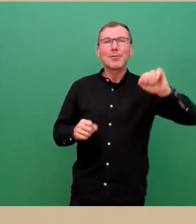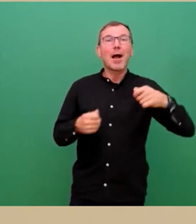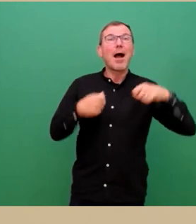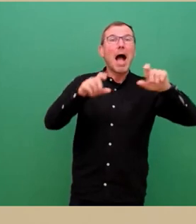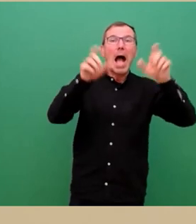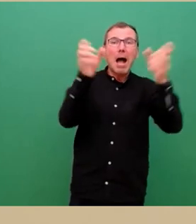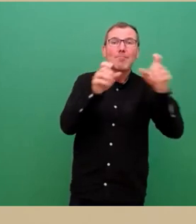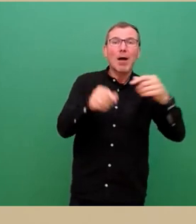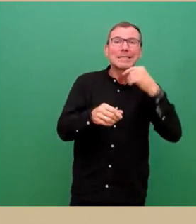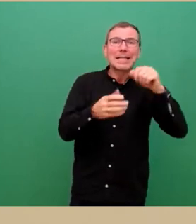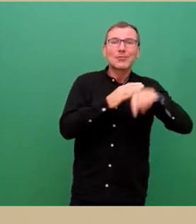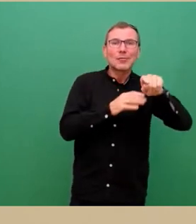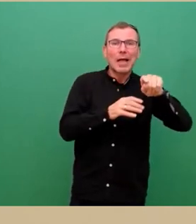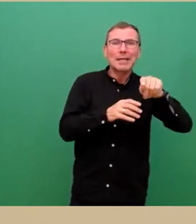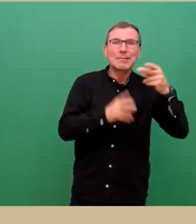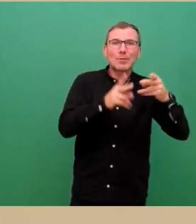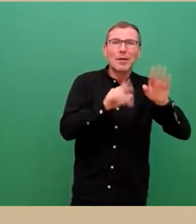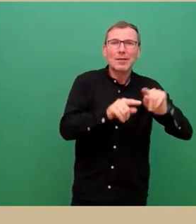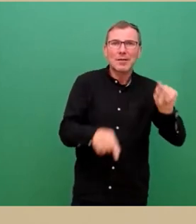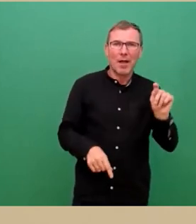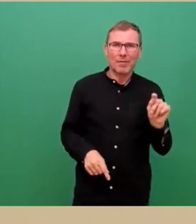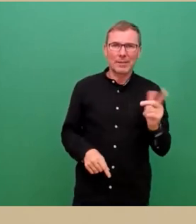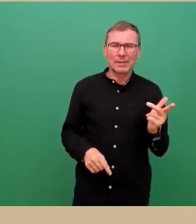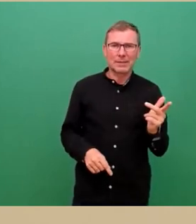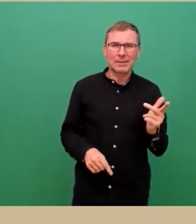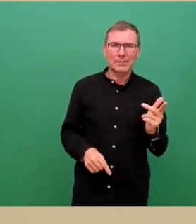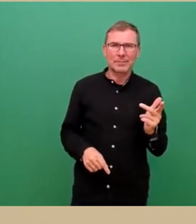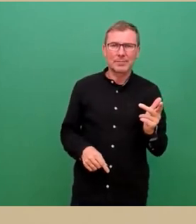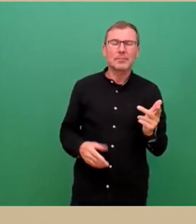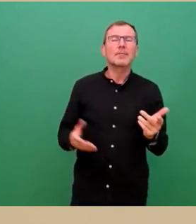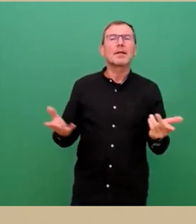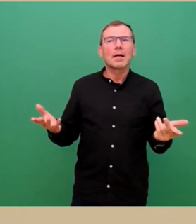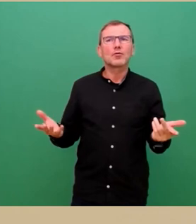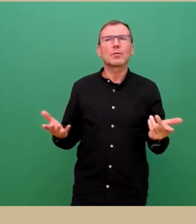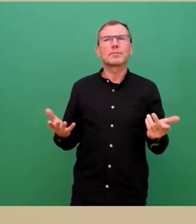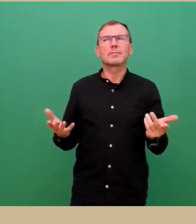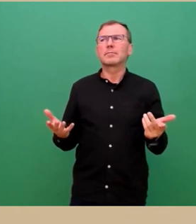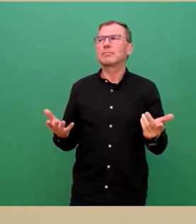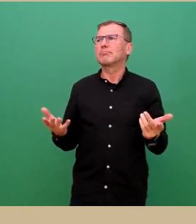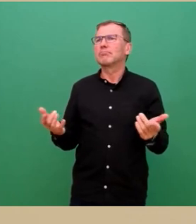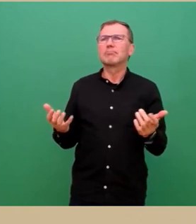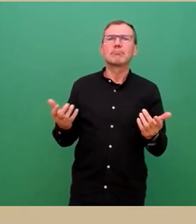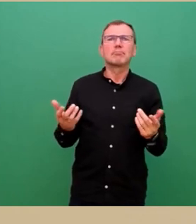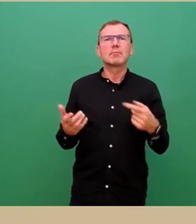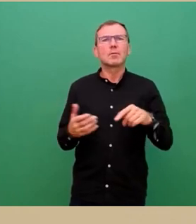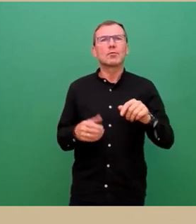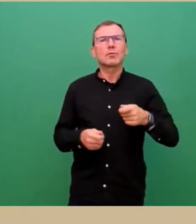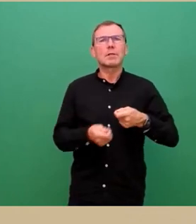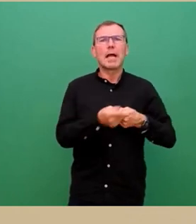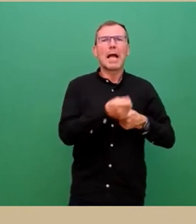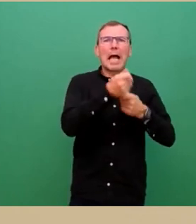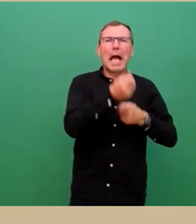nachhaltig beschädigen soll. Also, sprich sozusagen, dass dort durch die Reinigung